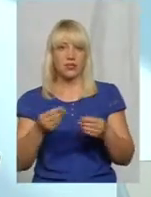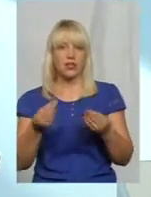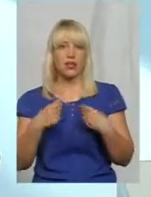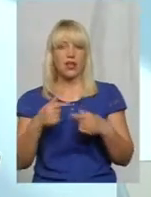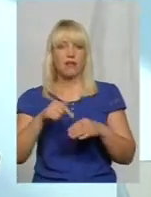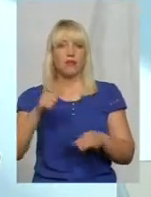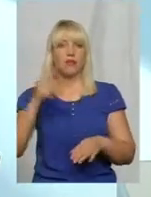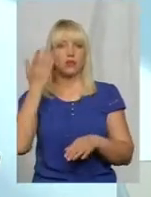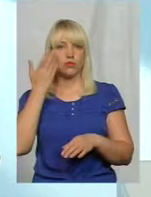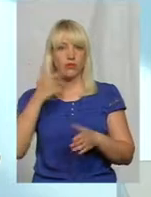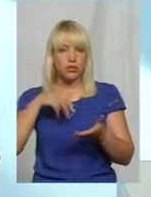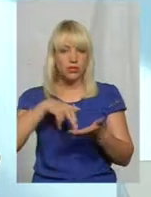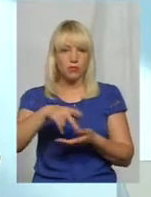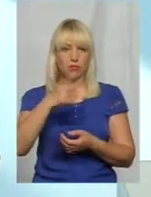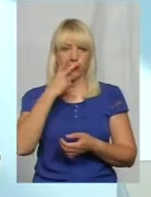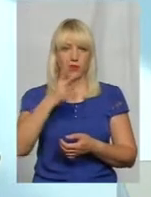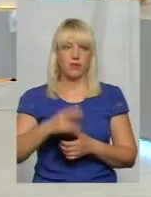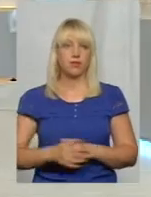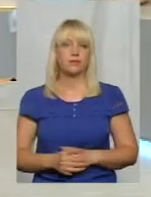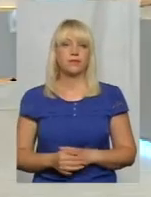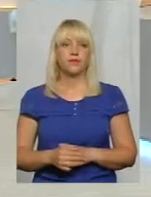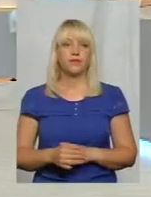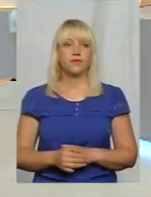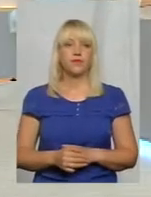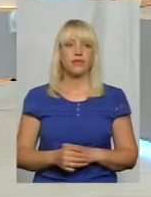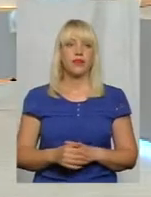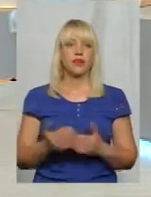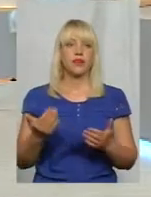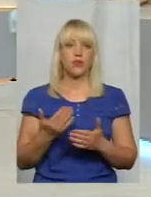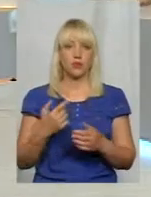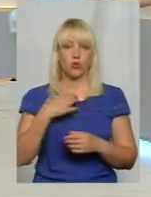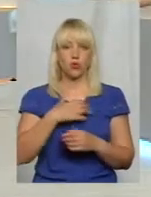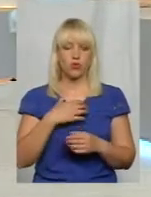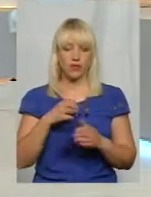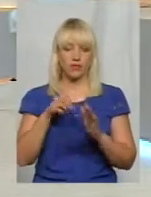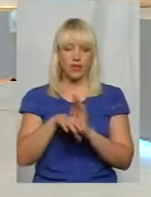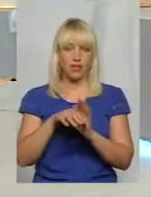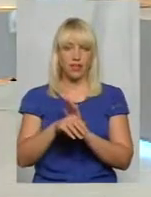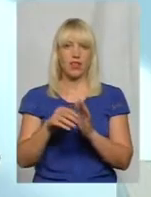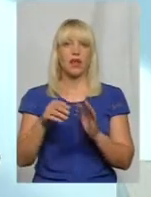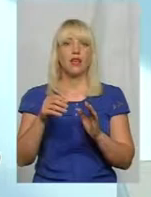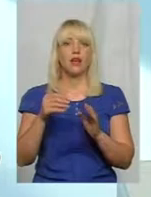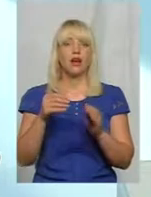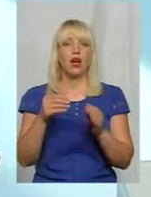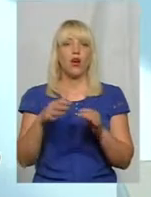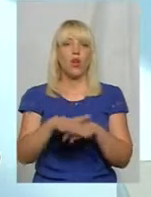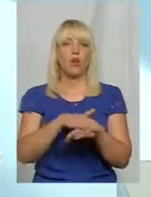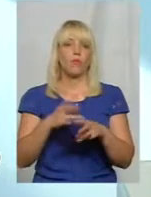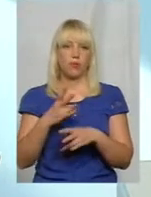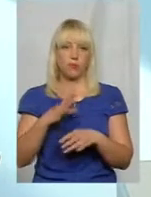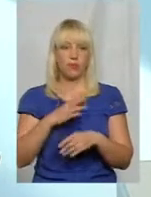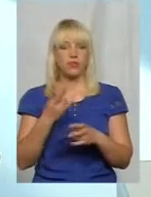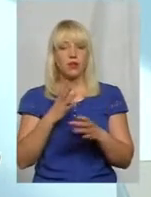емоцій, коли заходиш, туди приїжджаєш. Який основний вклад громади має бути кожного з нас? Кожного з нас – це